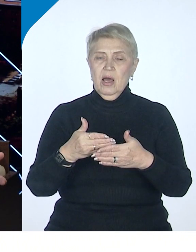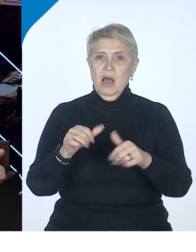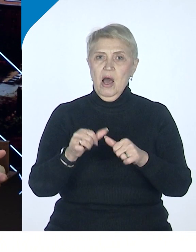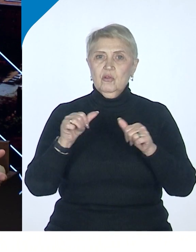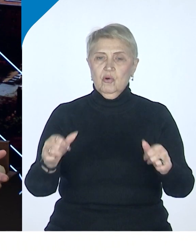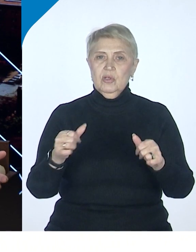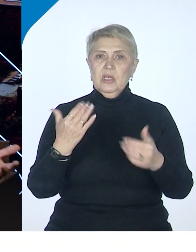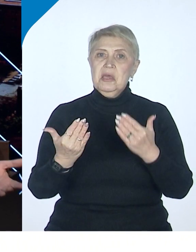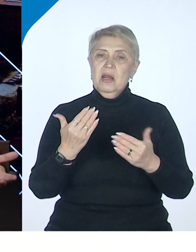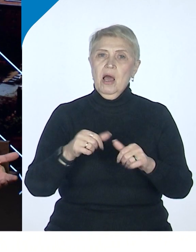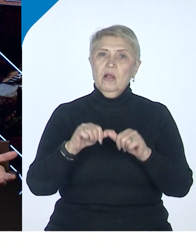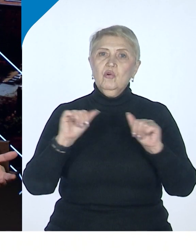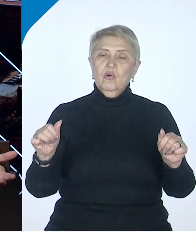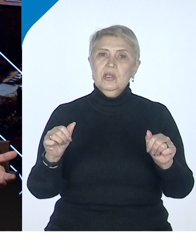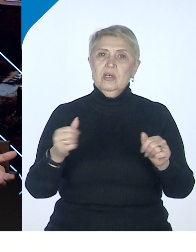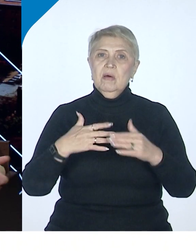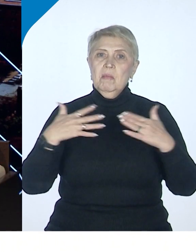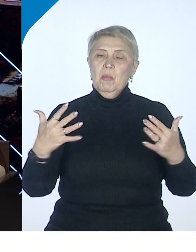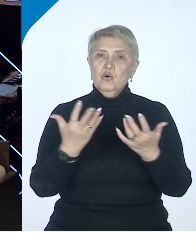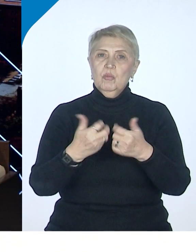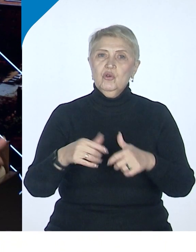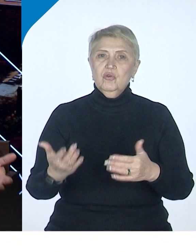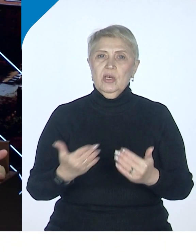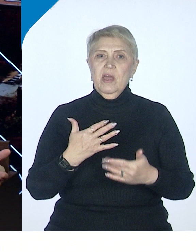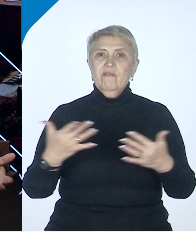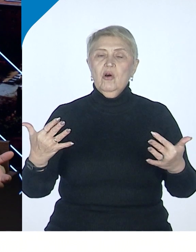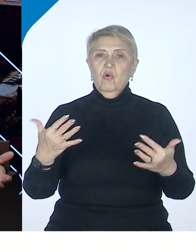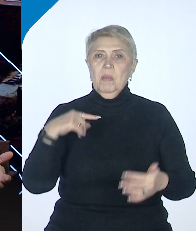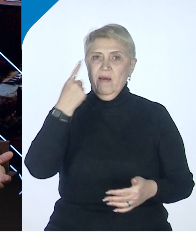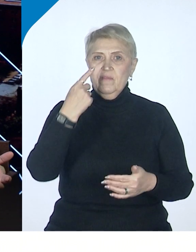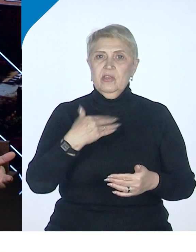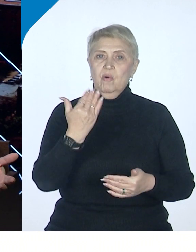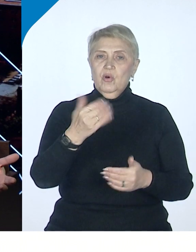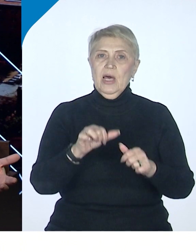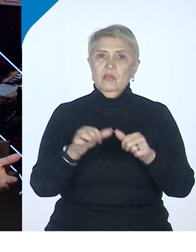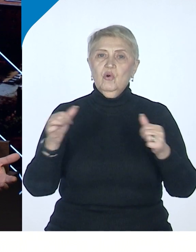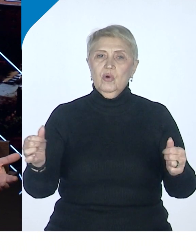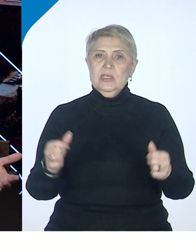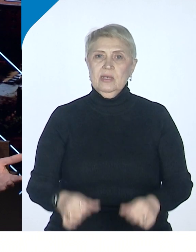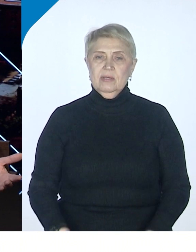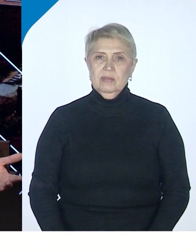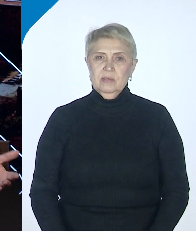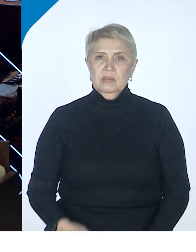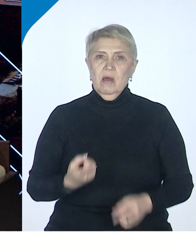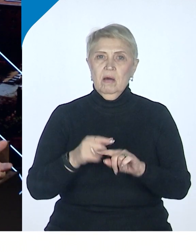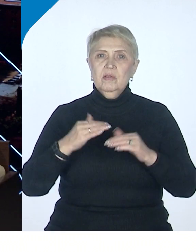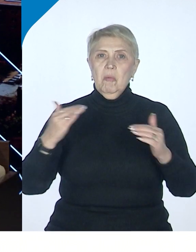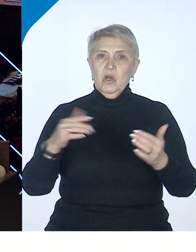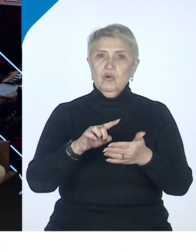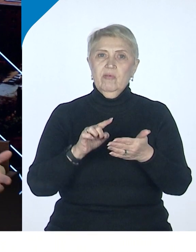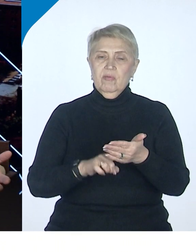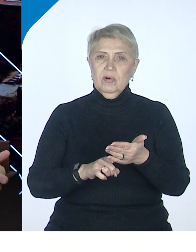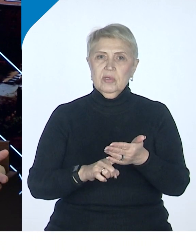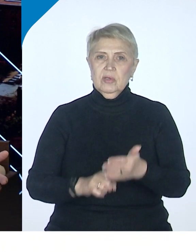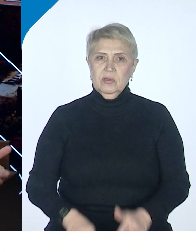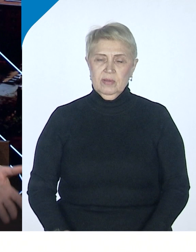откроется ли вообще по большому счету, и в каком виде он откроется, это большой вопрос, это гадание на